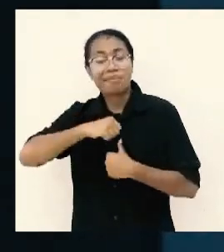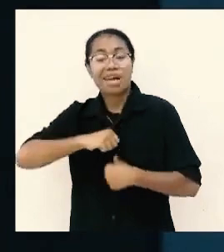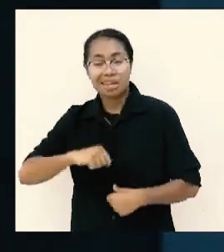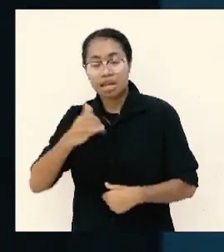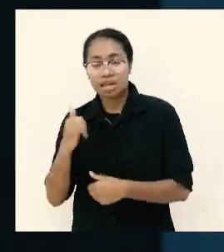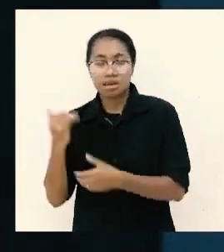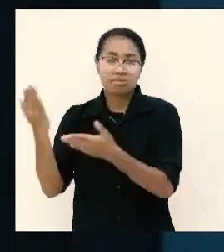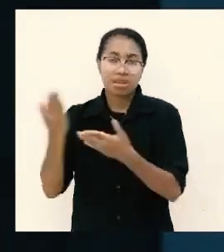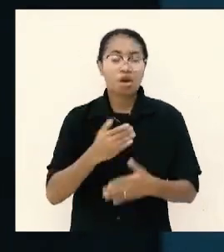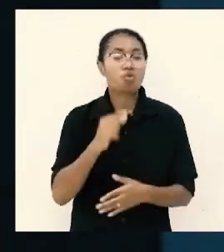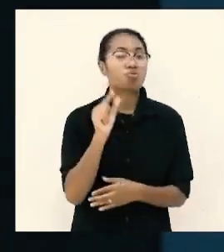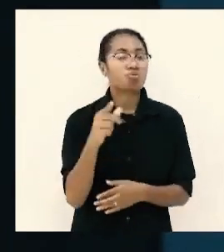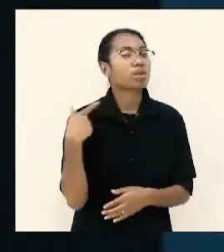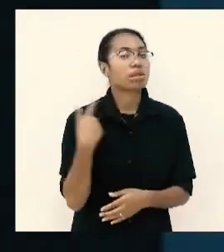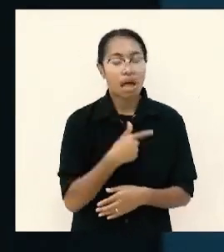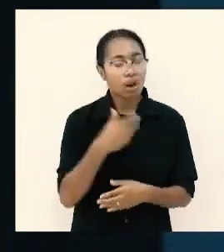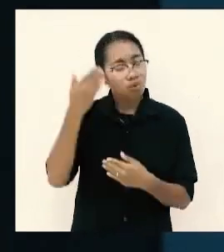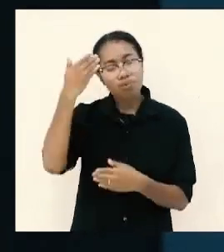berikan kepada kita